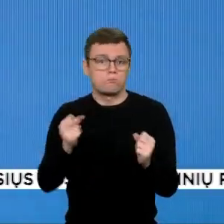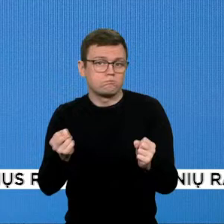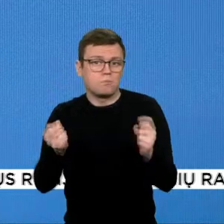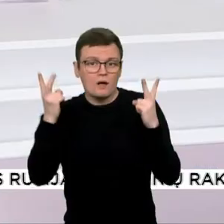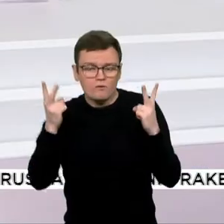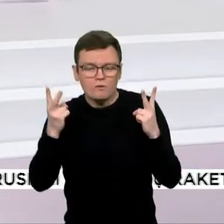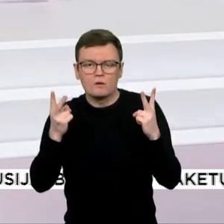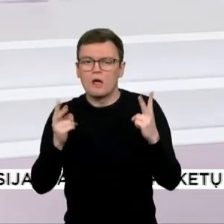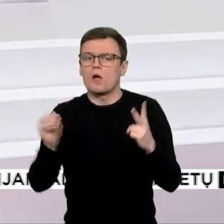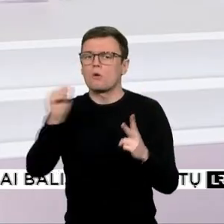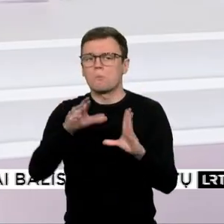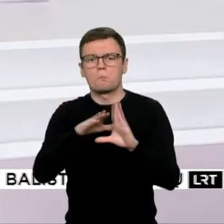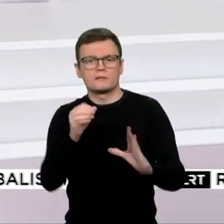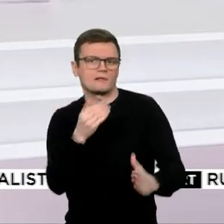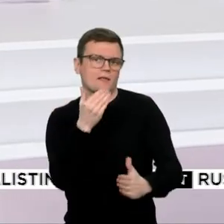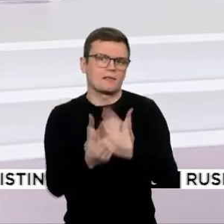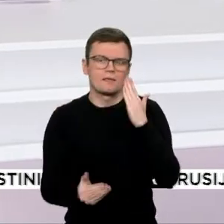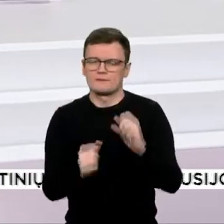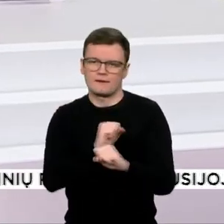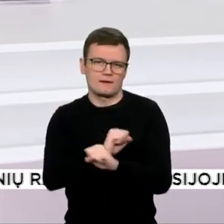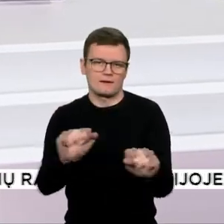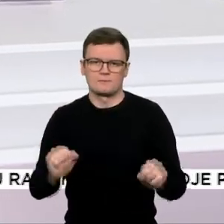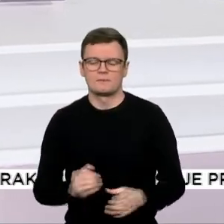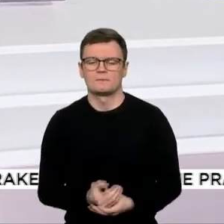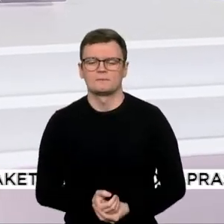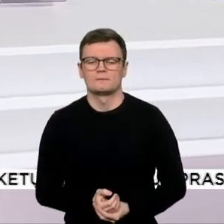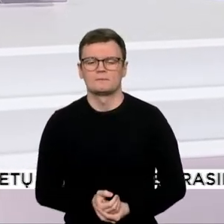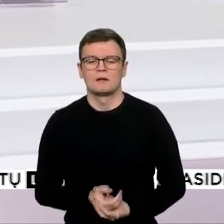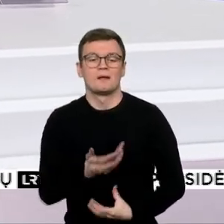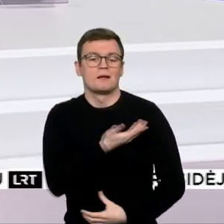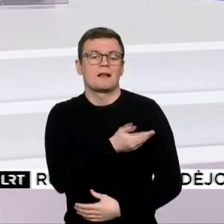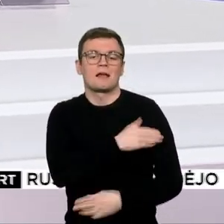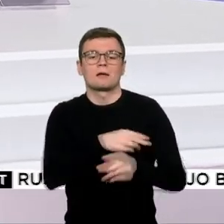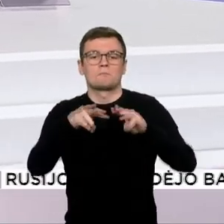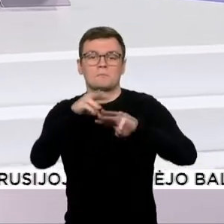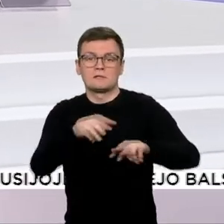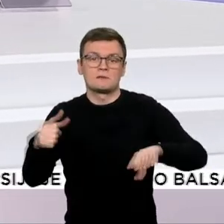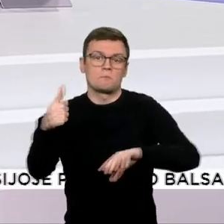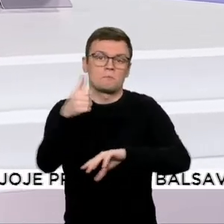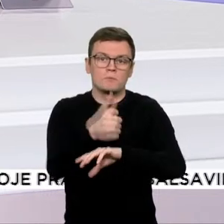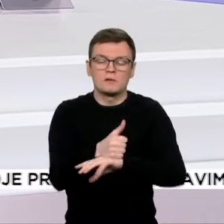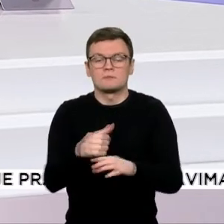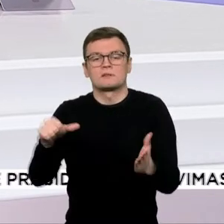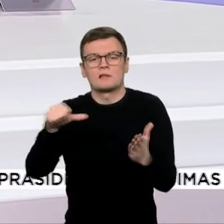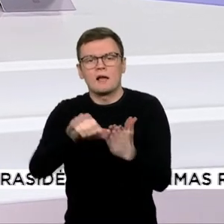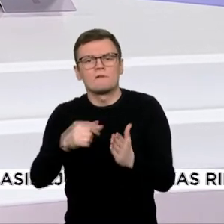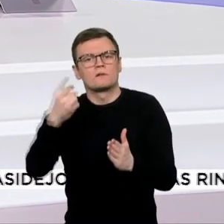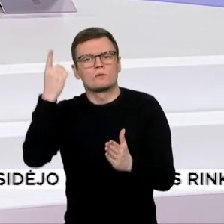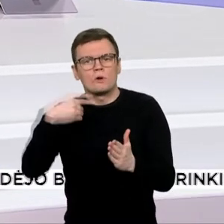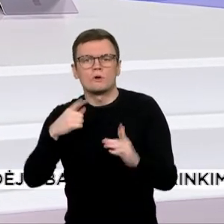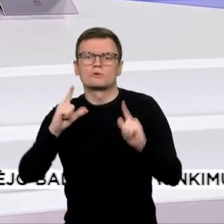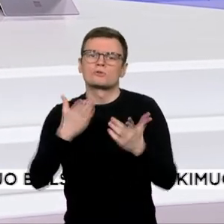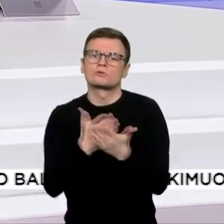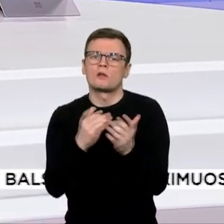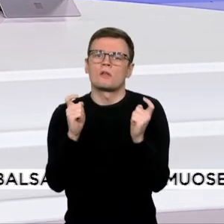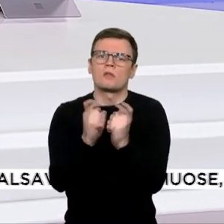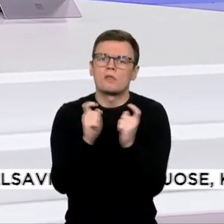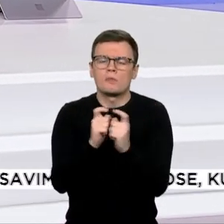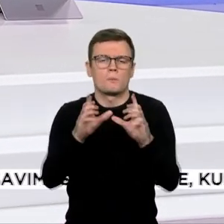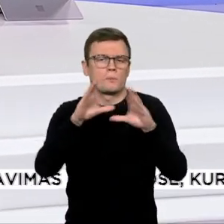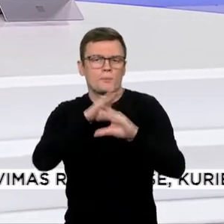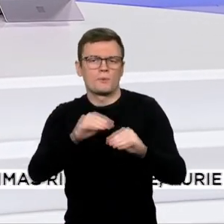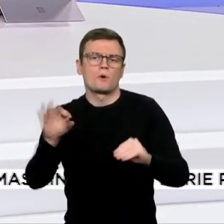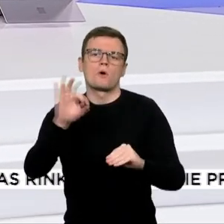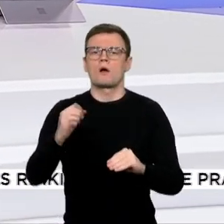pralaimėti. Dalyvaujant ir Lenkijos premierų, jis bandė švelninti nesutarimus Olafu Šolcu dėl karių ir tolimųjų